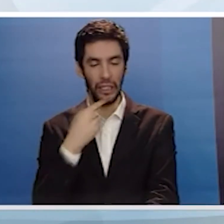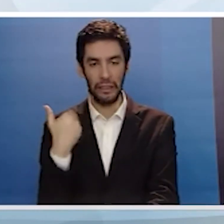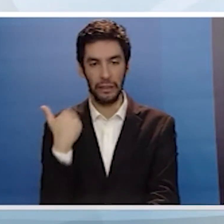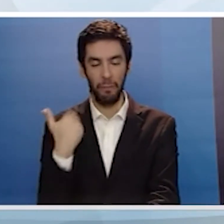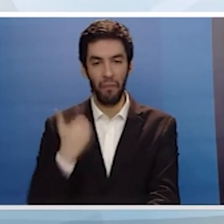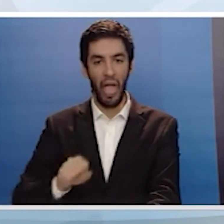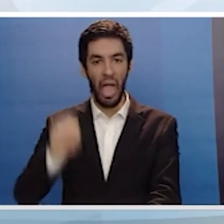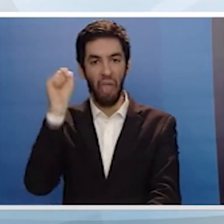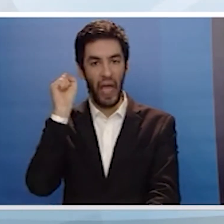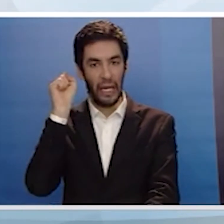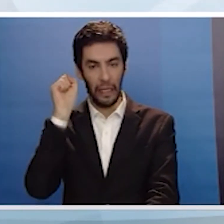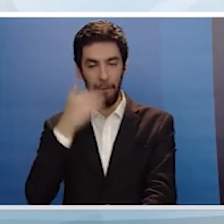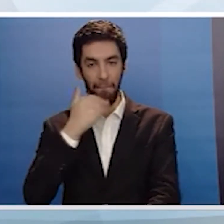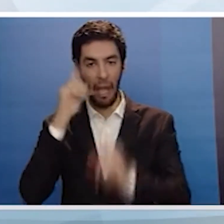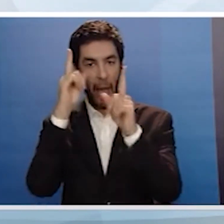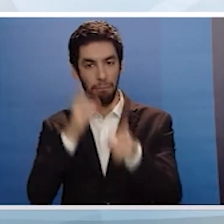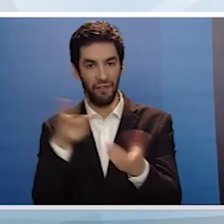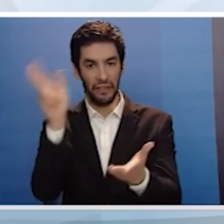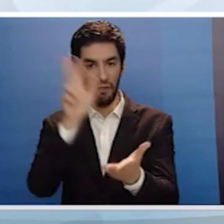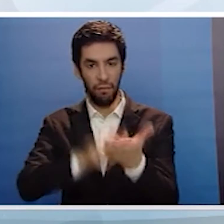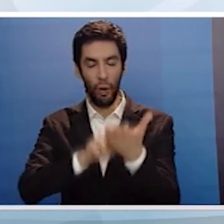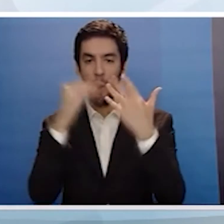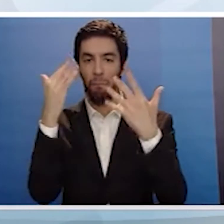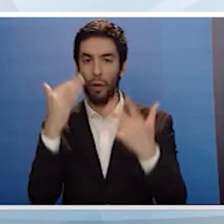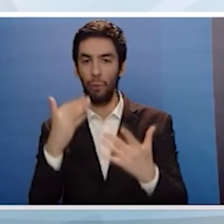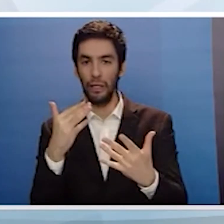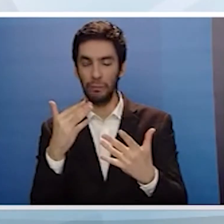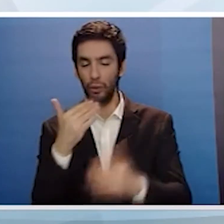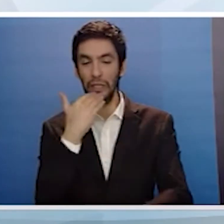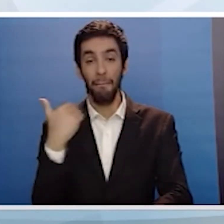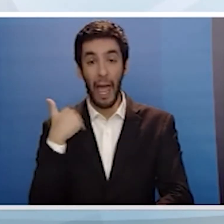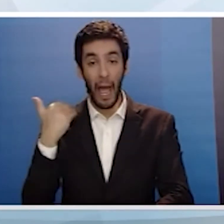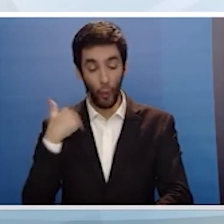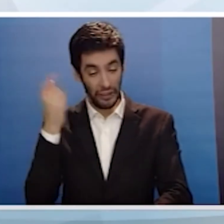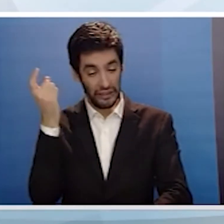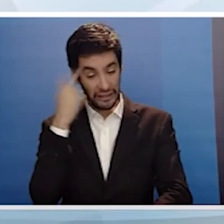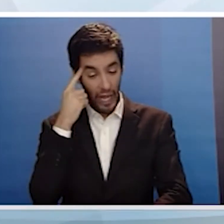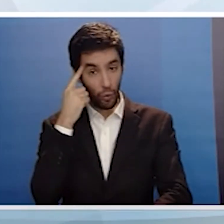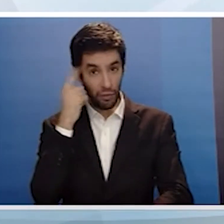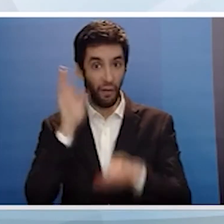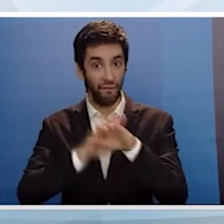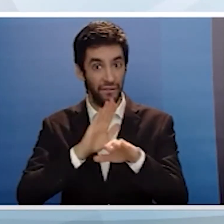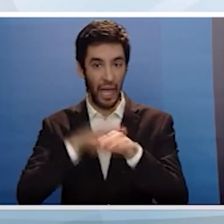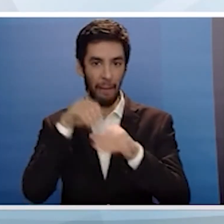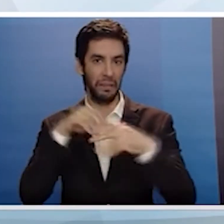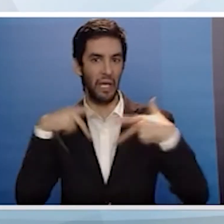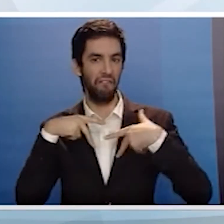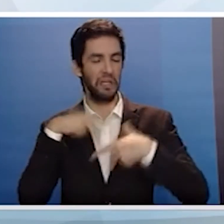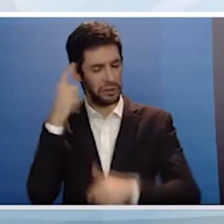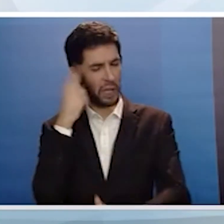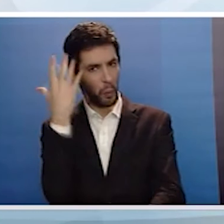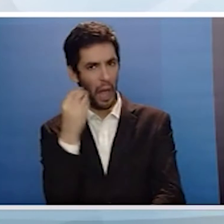της ΕΔΕΚ να δώσει θετική ψήφος στους προϋπολογισμούς δεν σημαίνει ότι αποδεχόμαστε τη φιλοσοφία τους